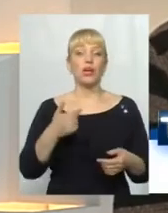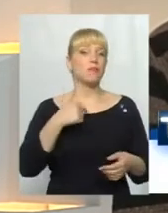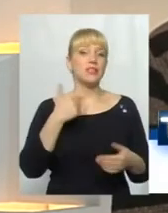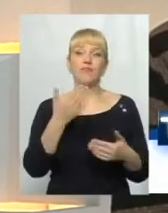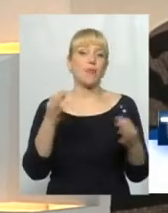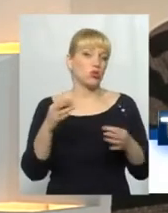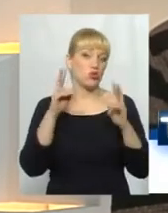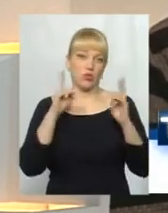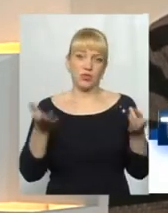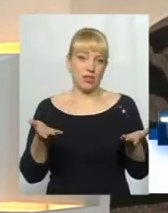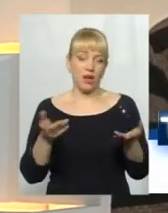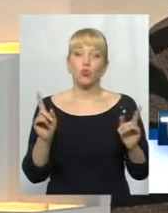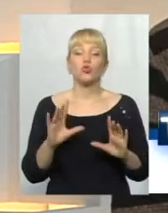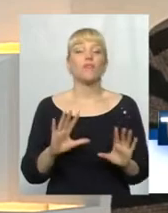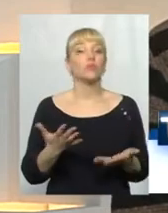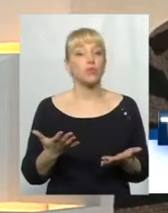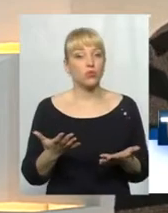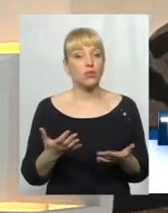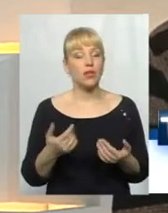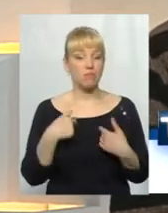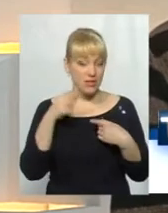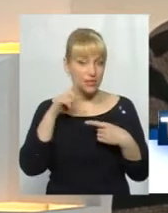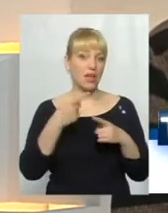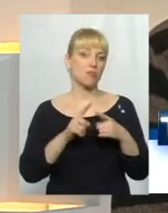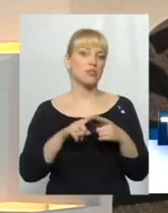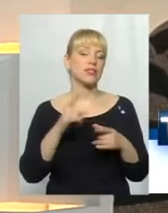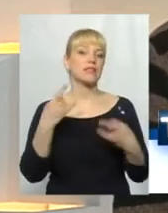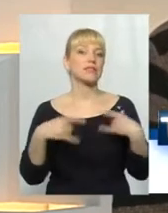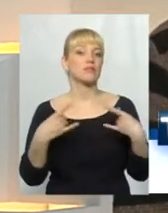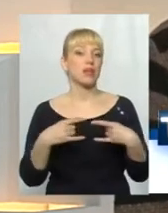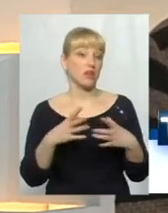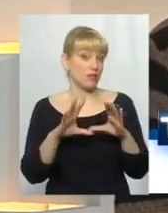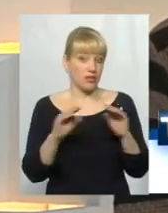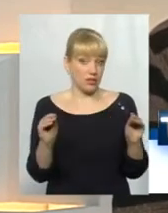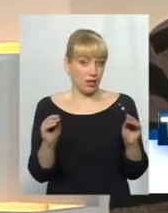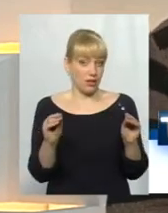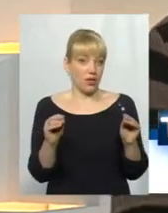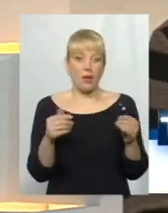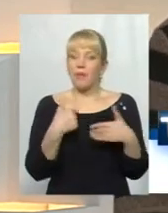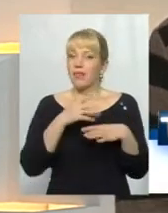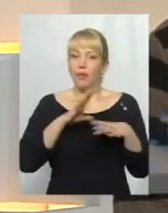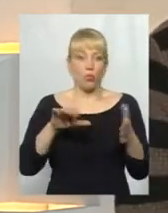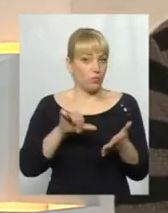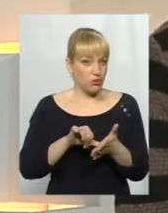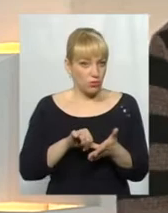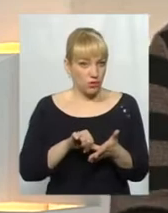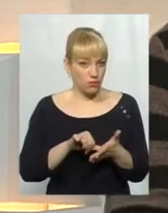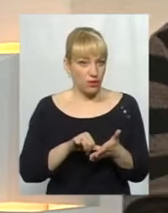нічого не знаємо, що відбулося. Ми це знаємо тільки з засобів масової інформації, більше ні звідки. Тобто ми не були присутніми.